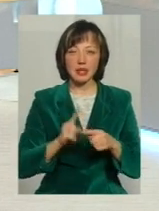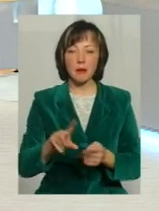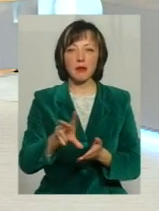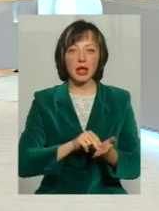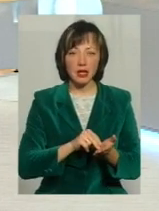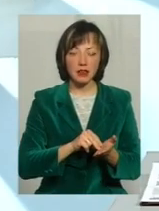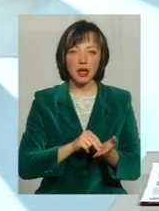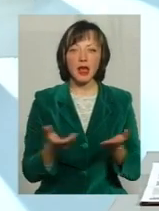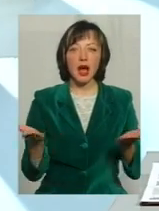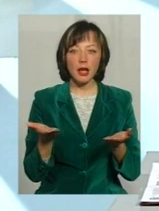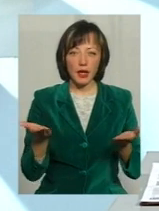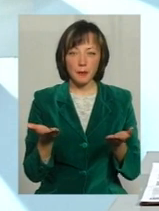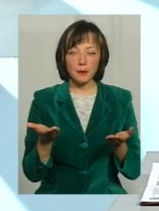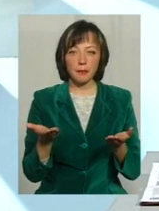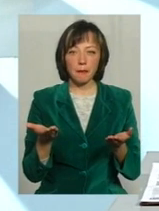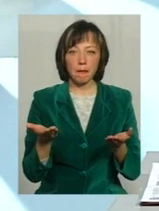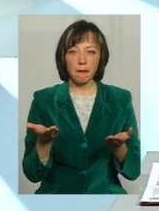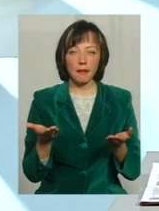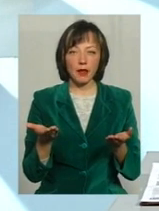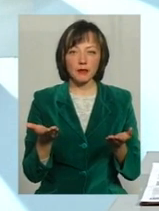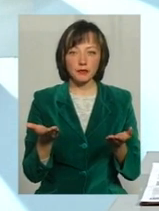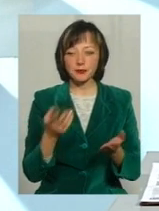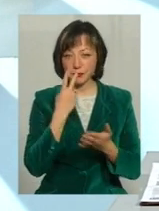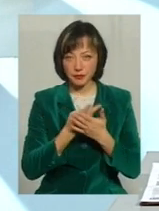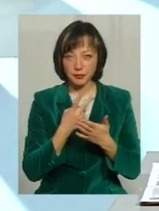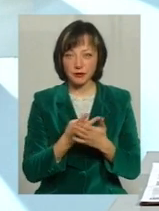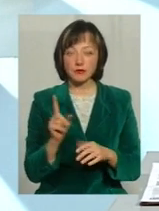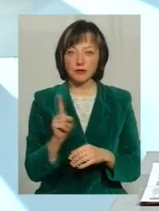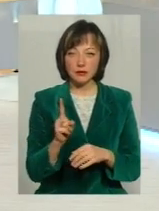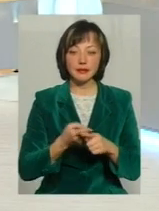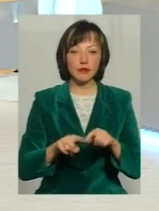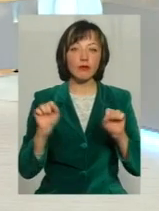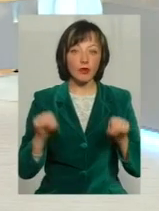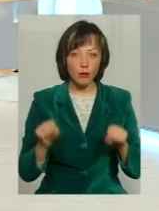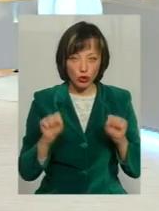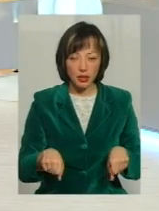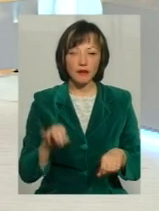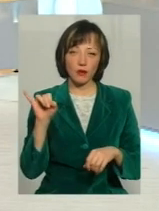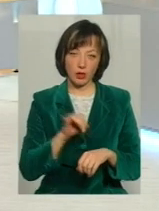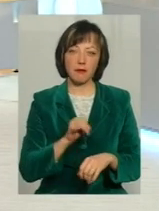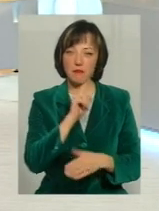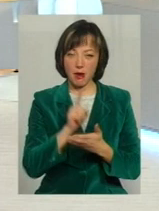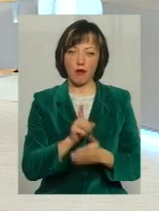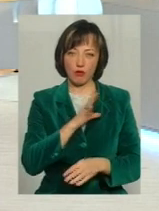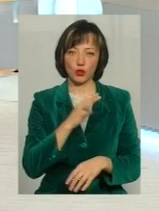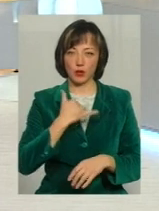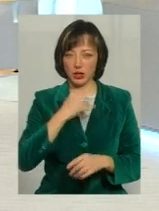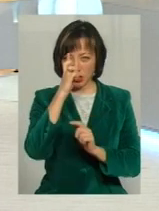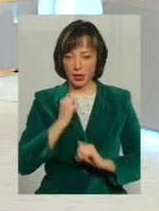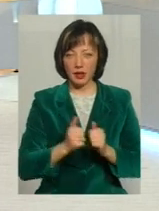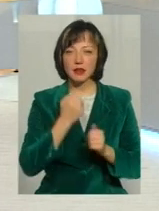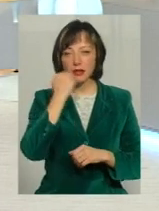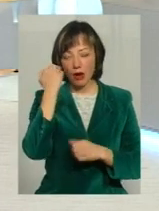приклад Який ілюструє те, що це можливо І можливо і має бути в нашій країні